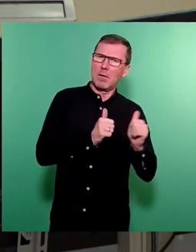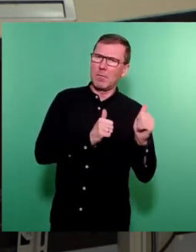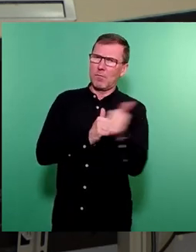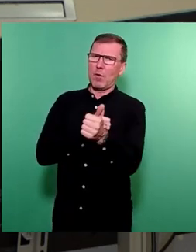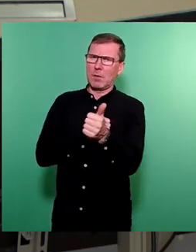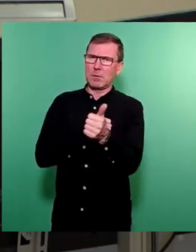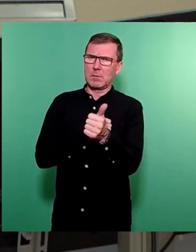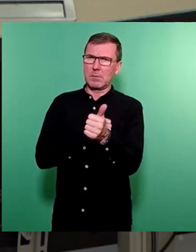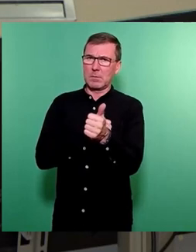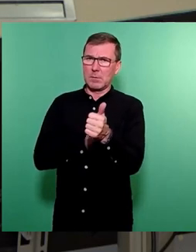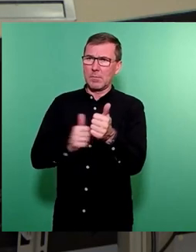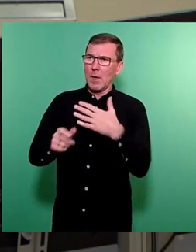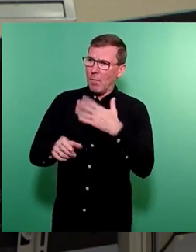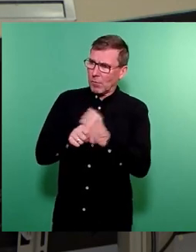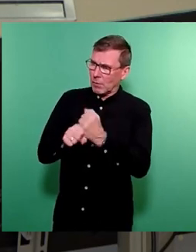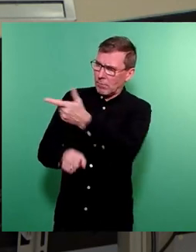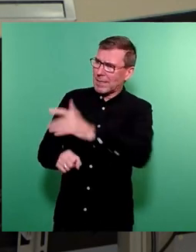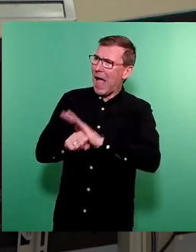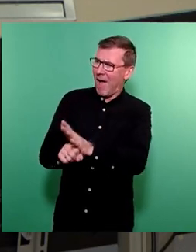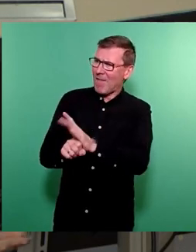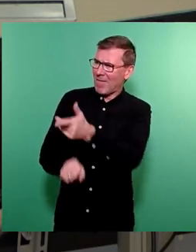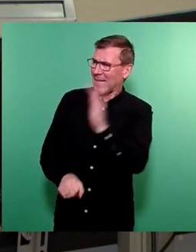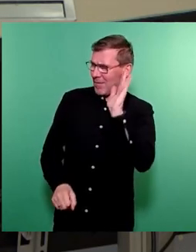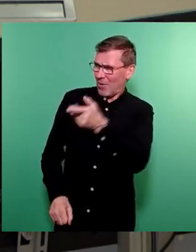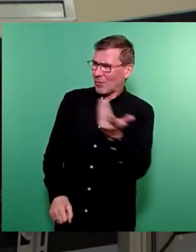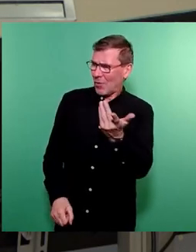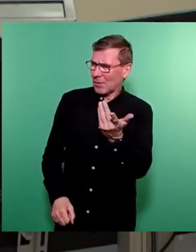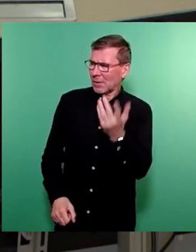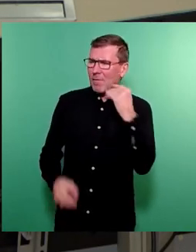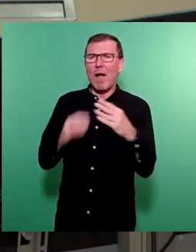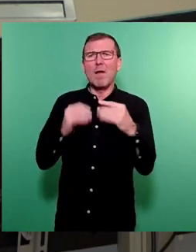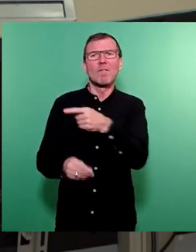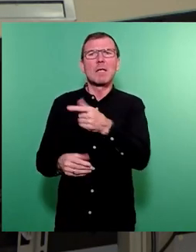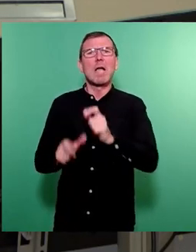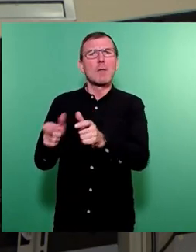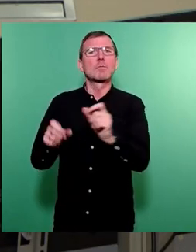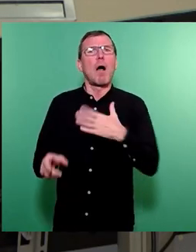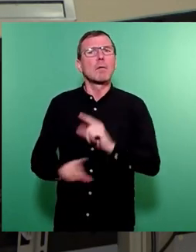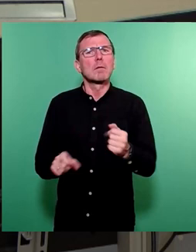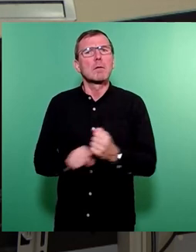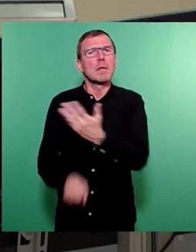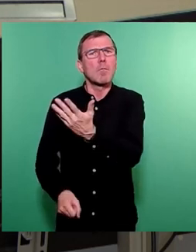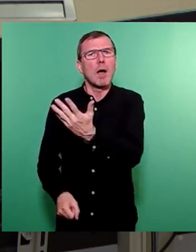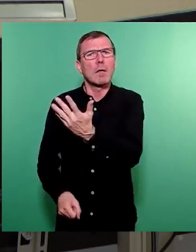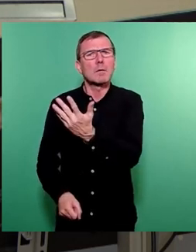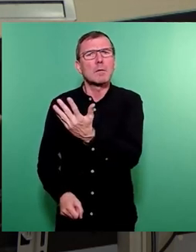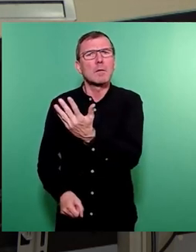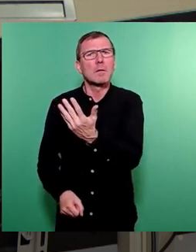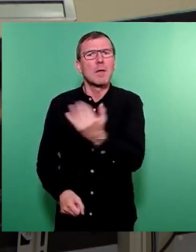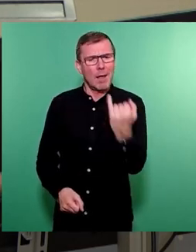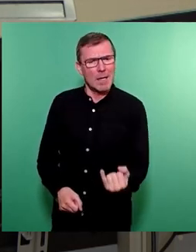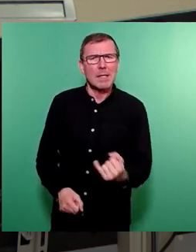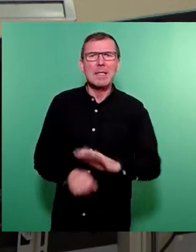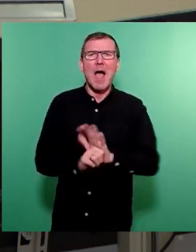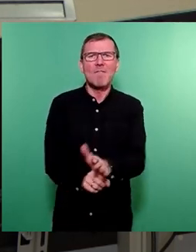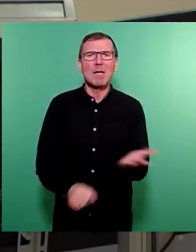Vorrang, der Vergewaltiger, von dem wir jetzt gehört haben, na Frau Feser, nicht abschieben lassen. Gruppenvergewaltiger bei einer Minderjährigen, aber der